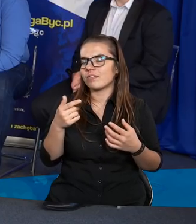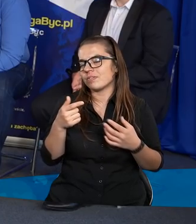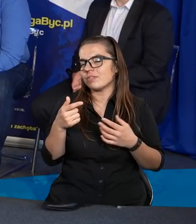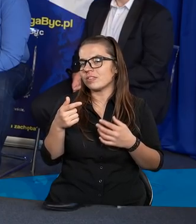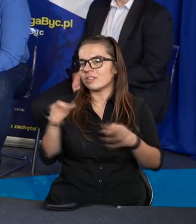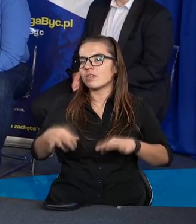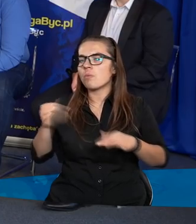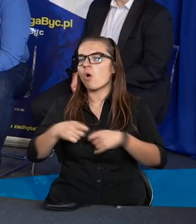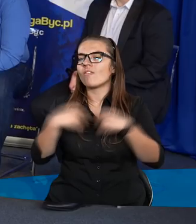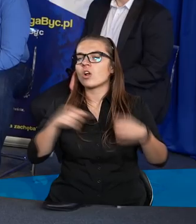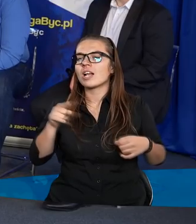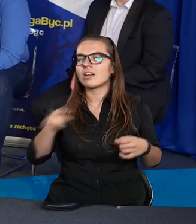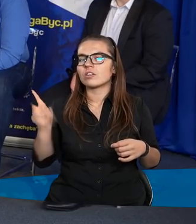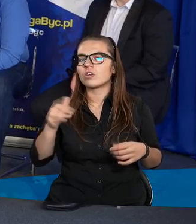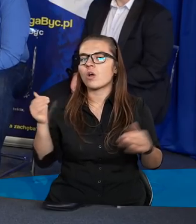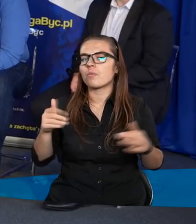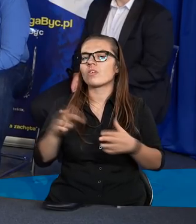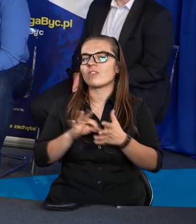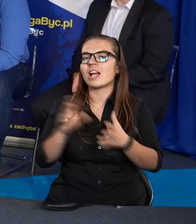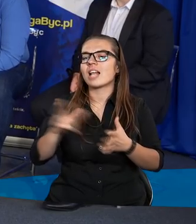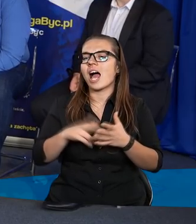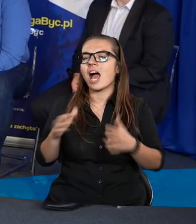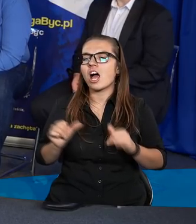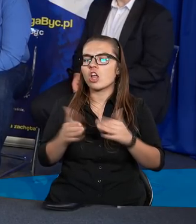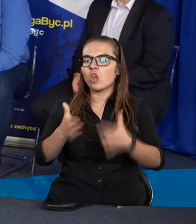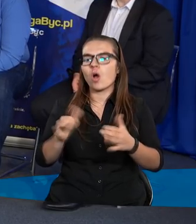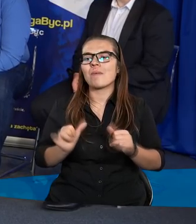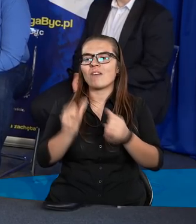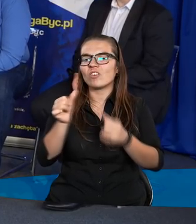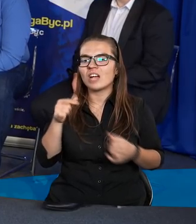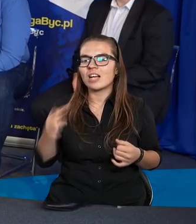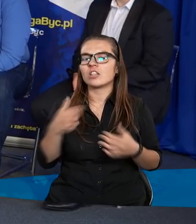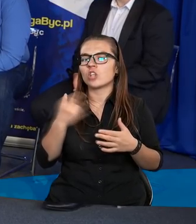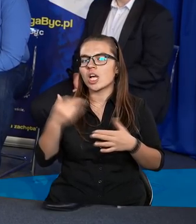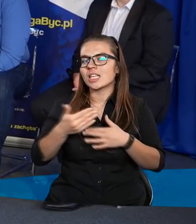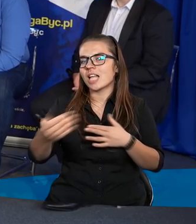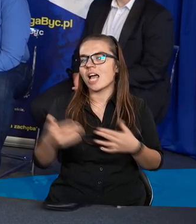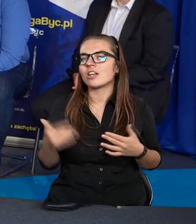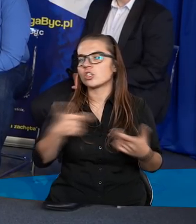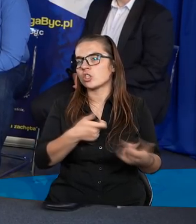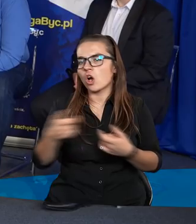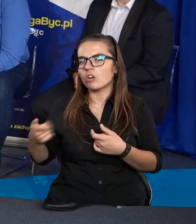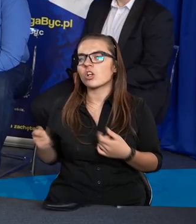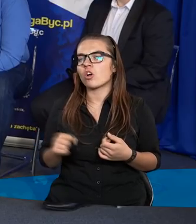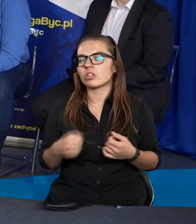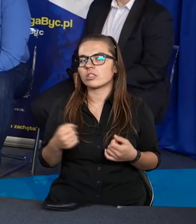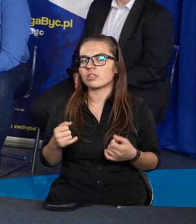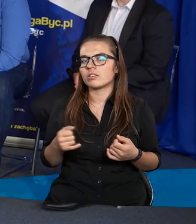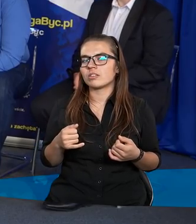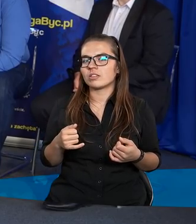wiązać się z tym, że ojcowie weszli na drogę bałwochwalstwa. Mogło to się dalej ciągnąć i mieć